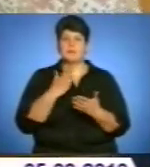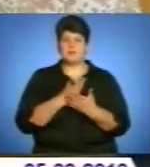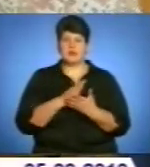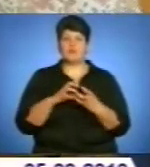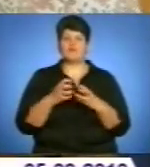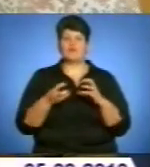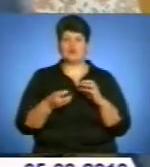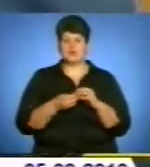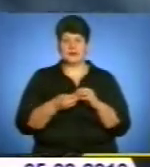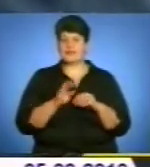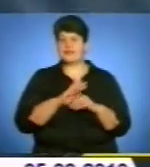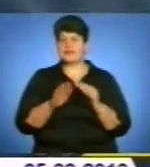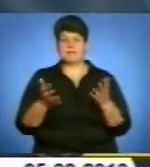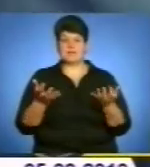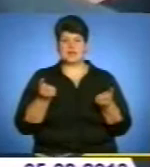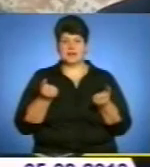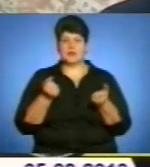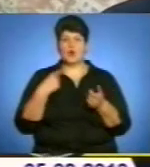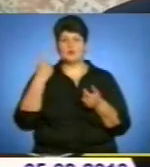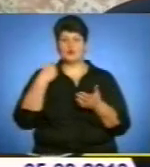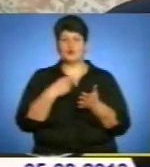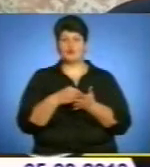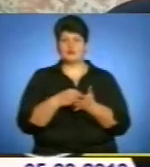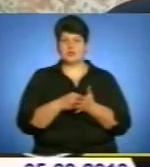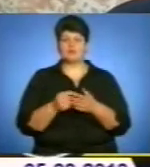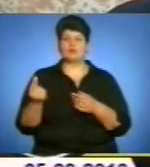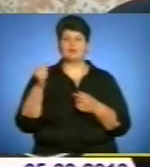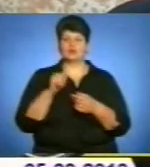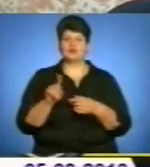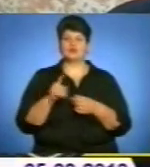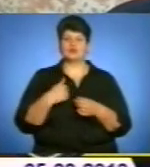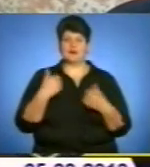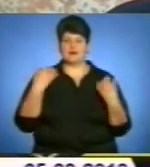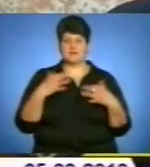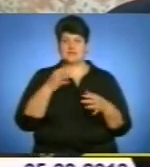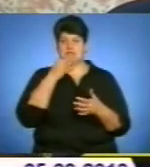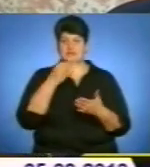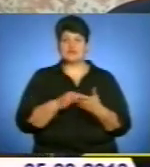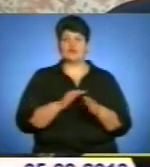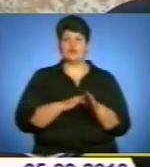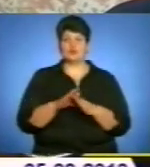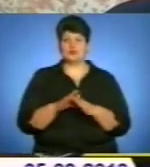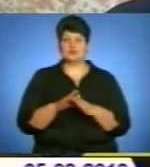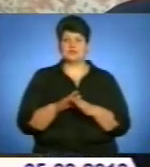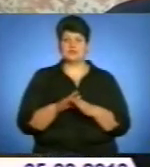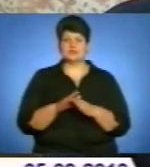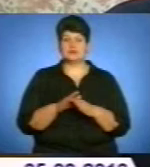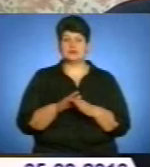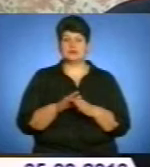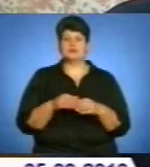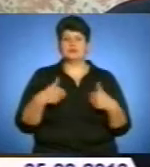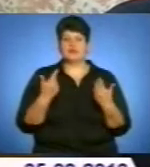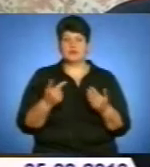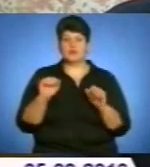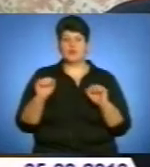неприйняття обласного бюджету, попри то, що, як я сказав, виконується доведені урядом,